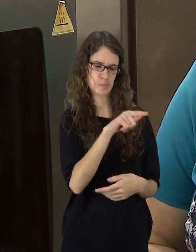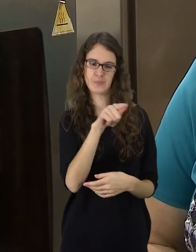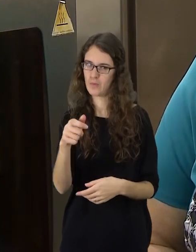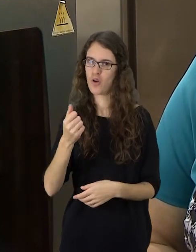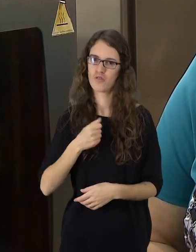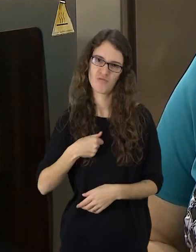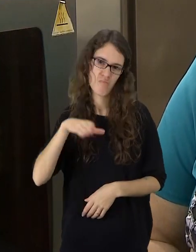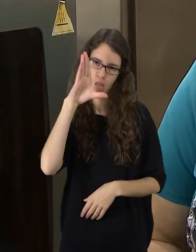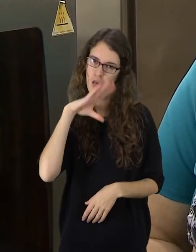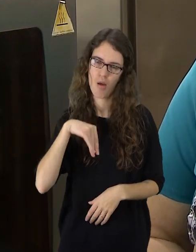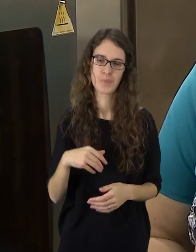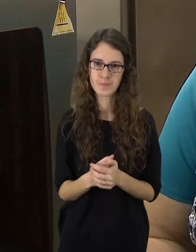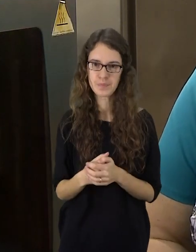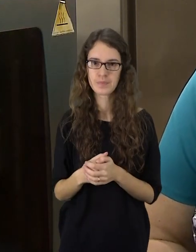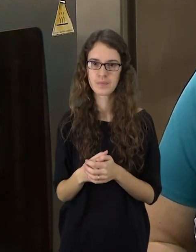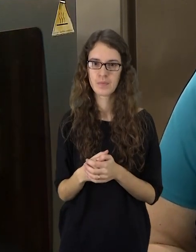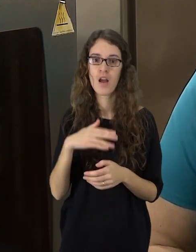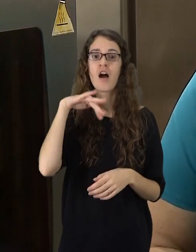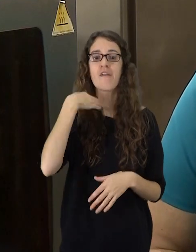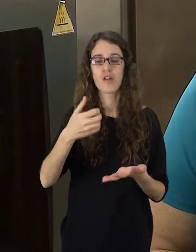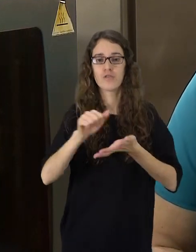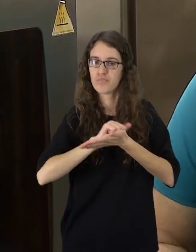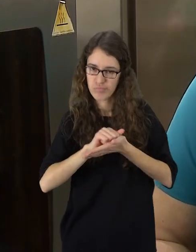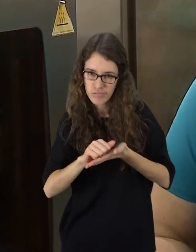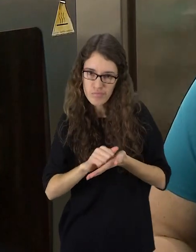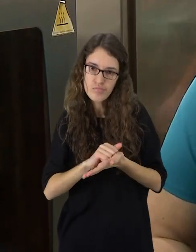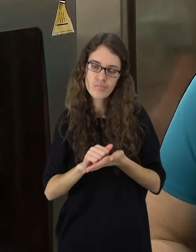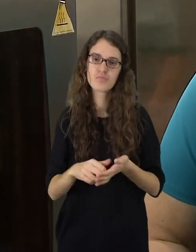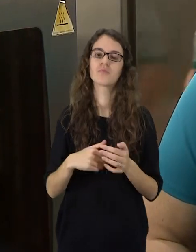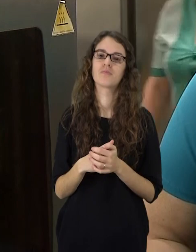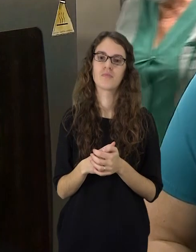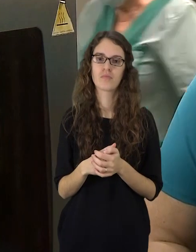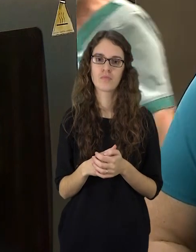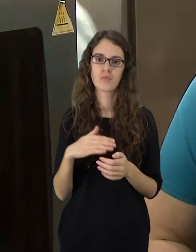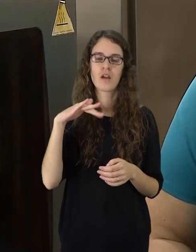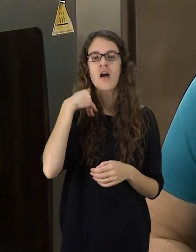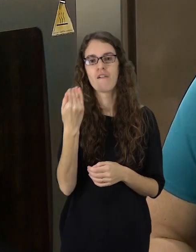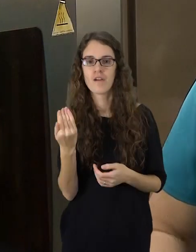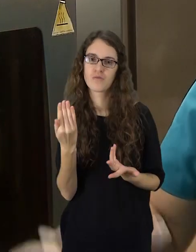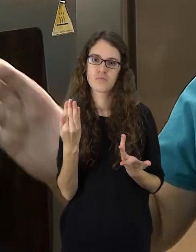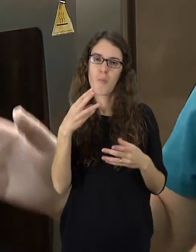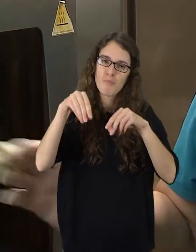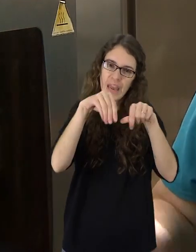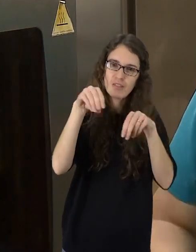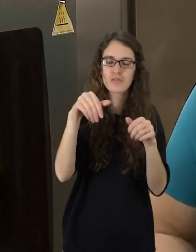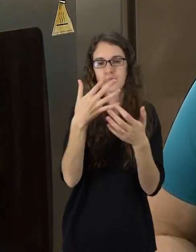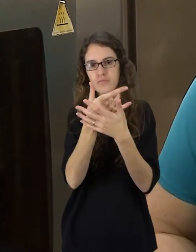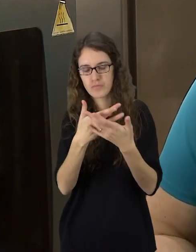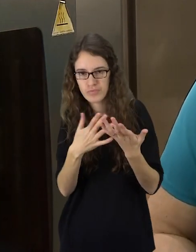nepervargom. Po to tarkavom, paskui už nuskaninom viską,